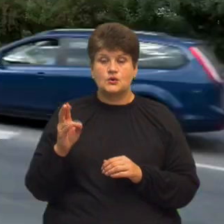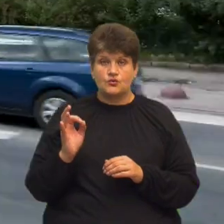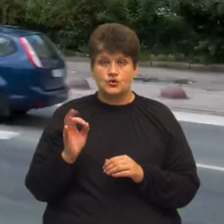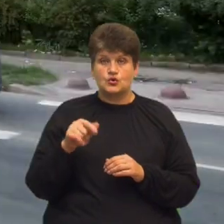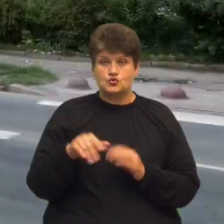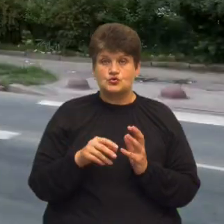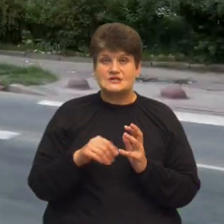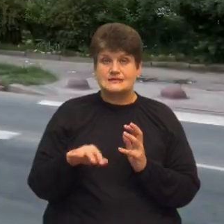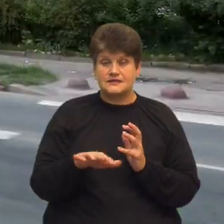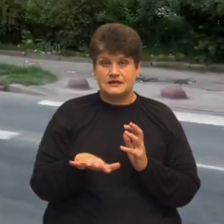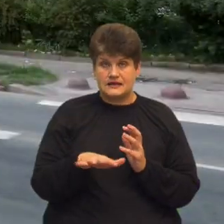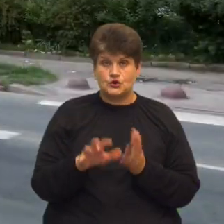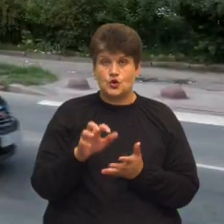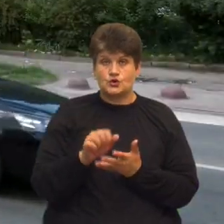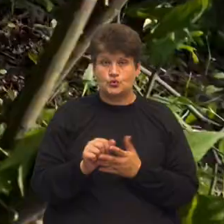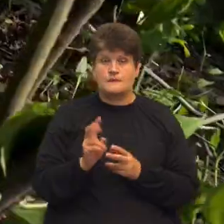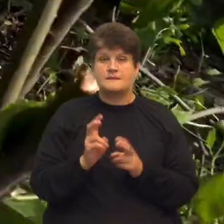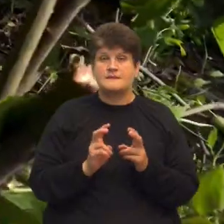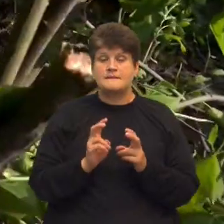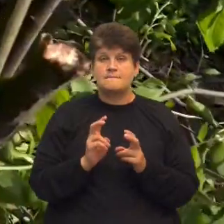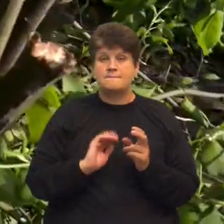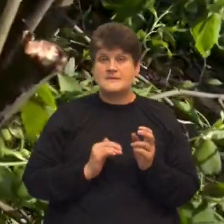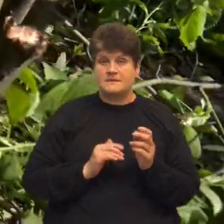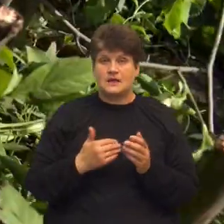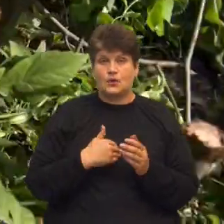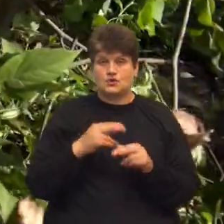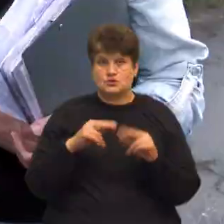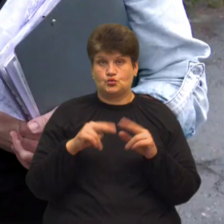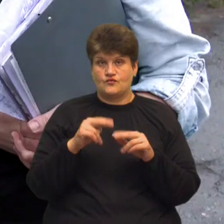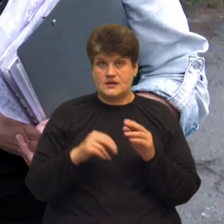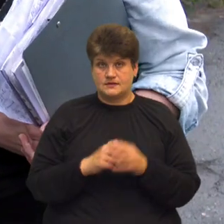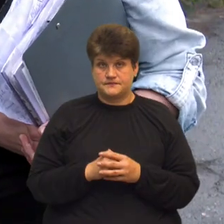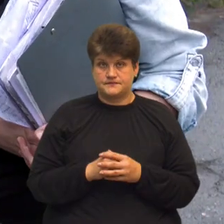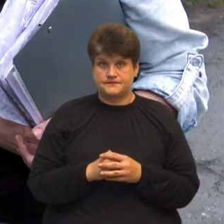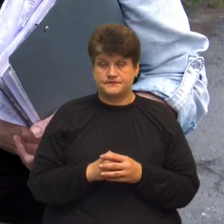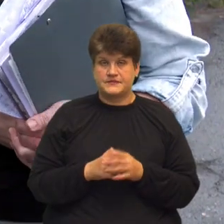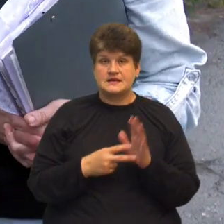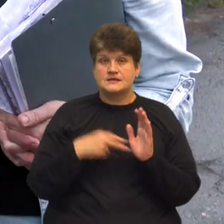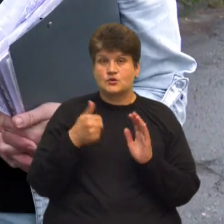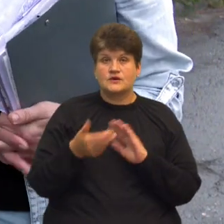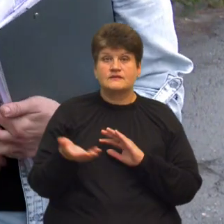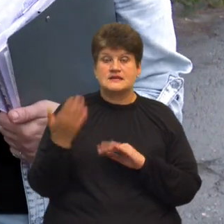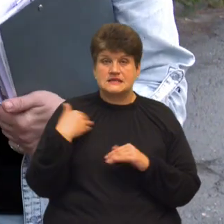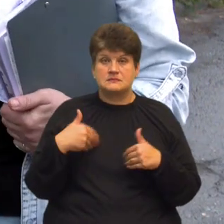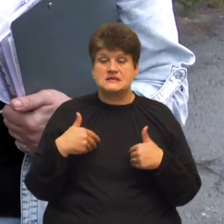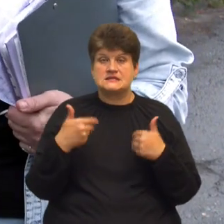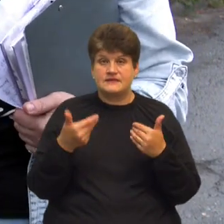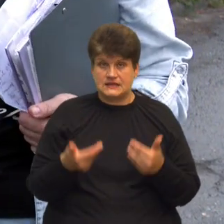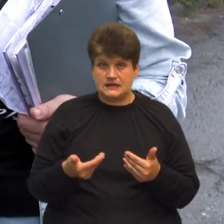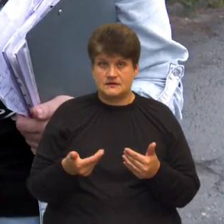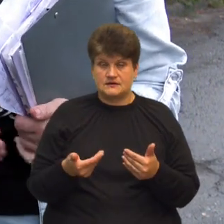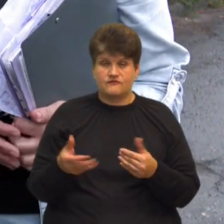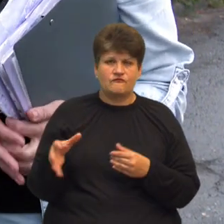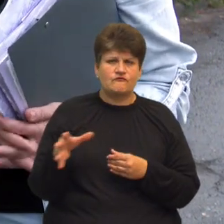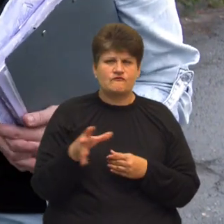земельну ділянку орендує підприємець, який хоче її забудувати. Що сім років тому назад ми зверталися до всіх